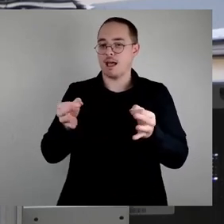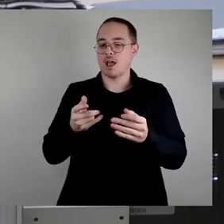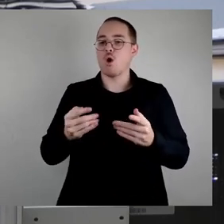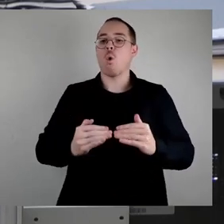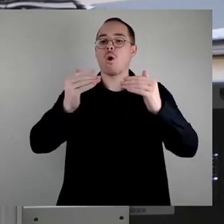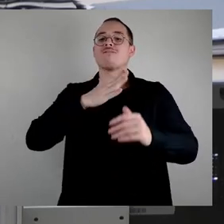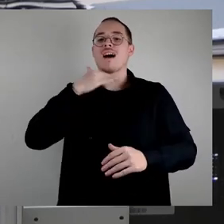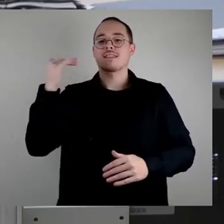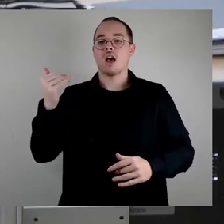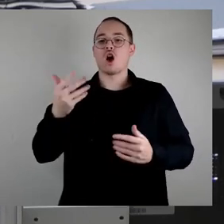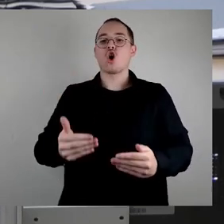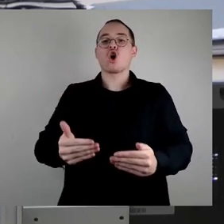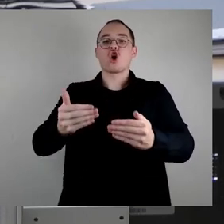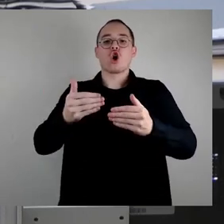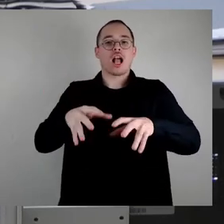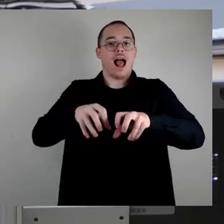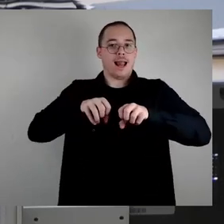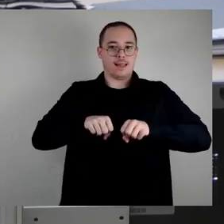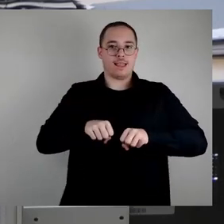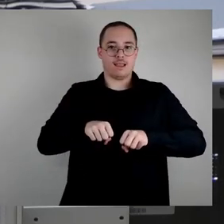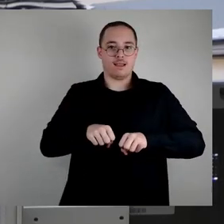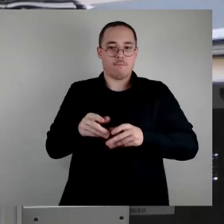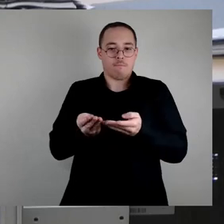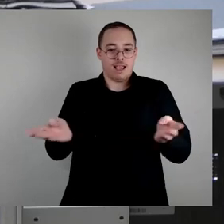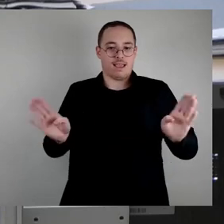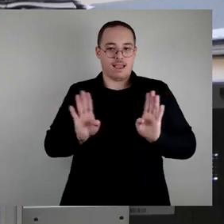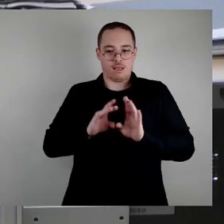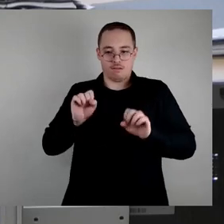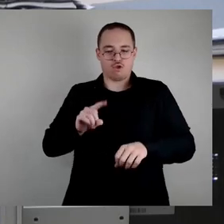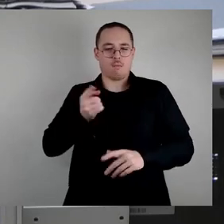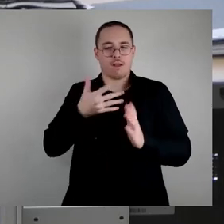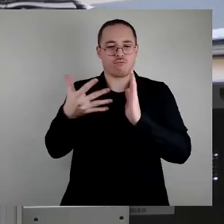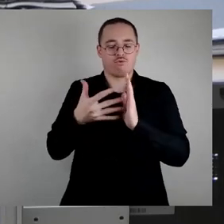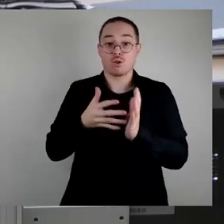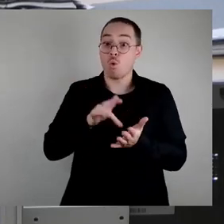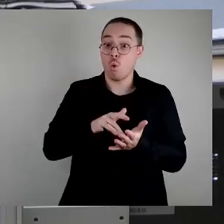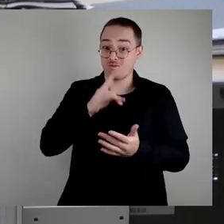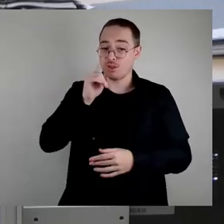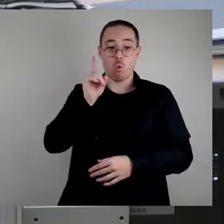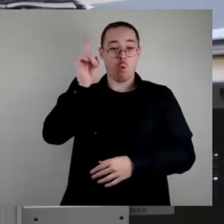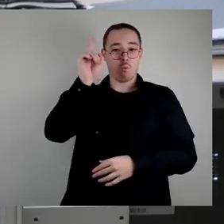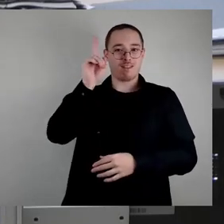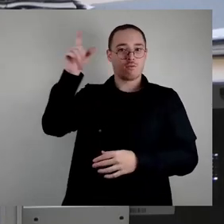geprüft wird, weil aus unserer Sicht ist jeder Tropfen Wasser, der im Oberlauf zurückgehalten wird,